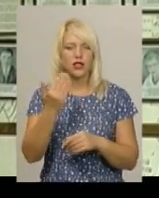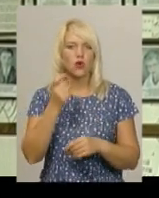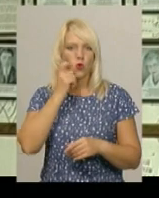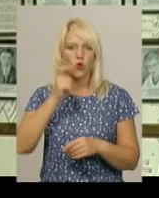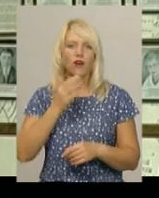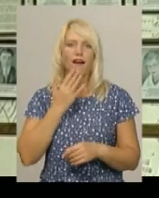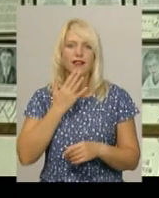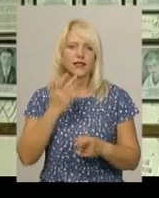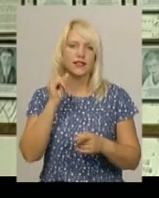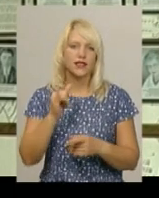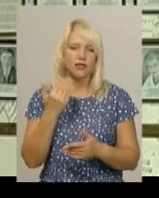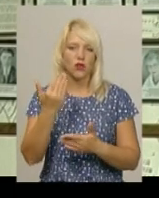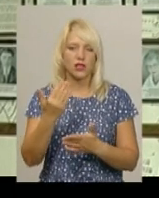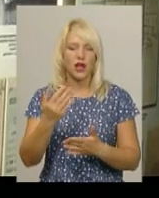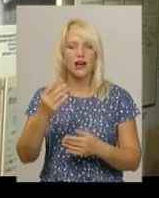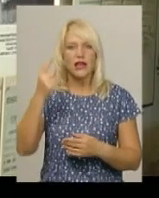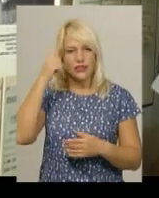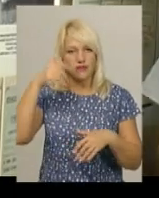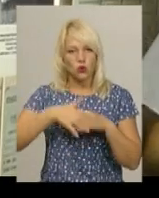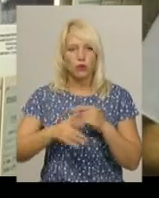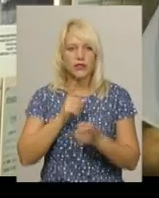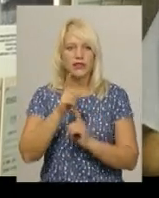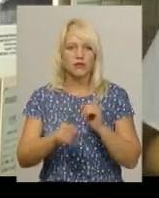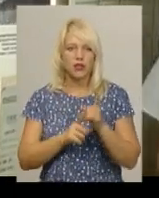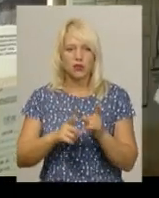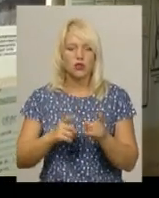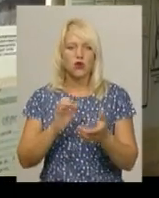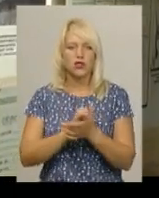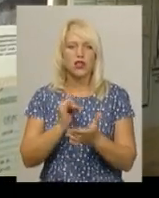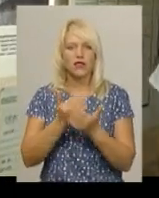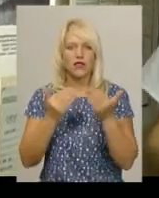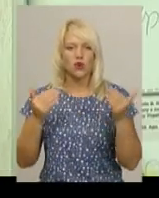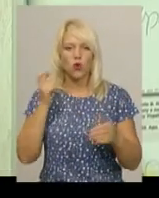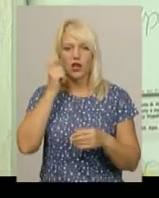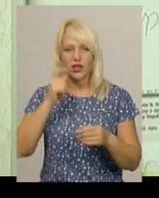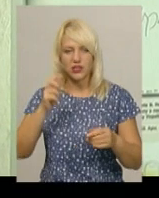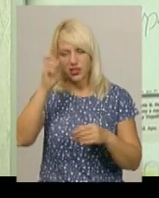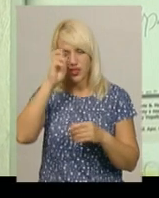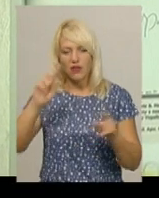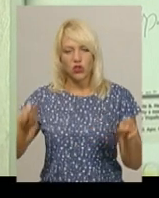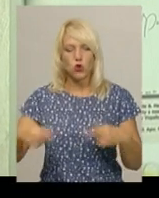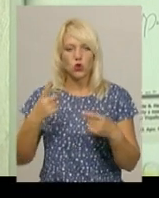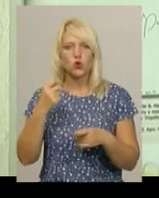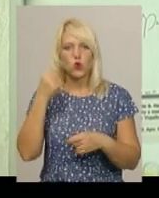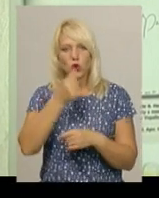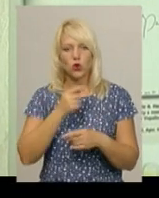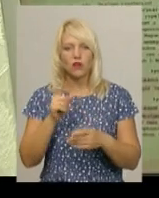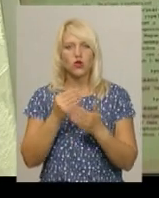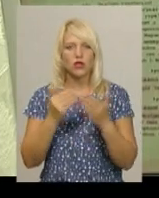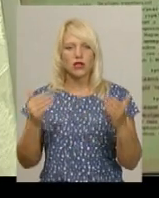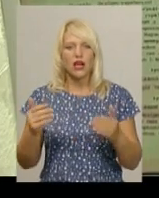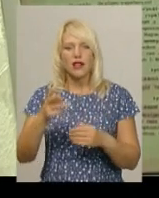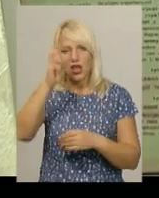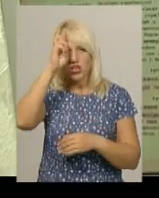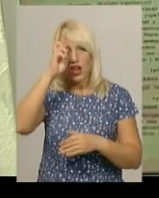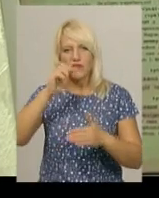твоя свідома принципова позиція змінюється. Ознайомитися з виставкою «Українська державність відродження Староківща» експонується у Державному архіві Хмельницької